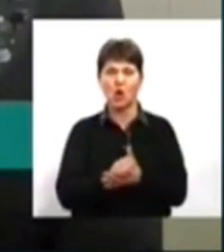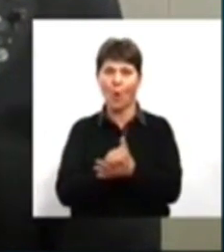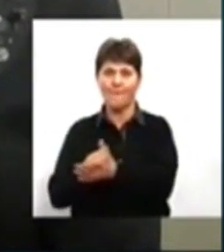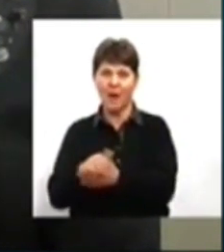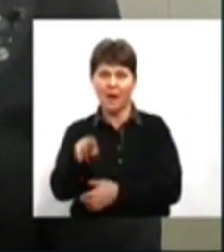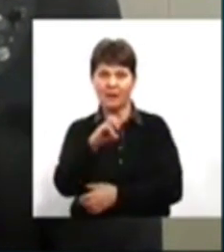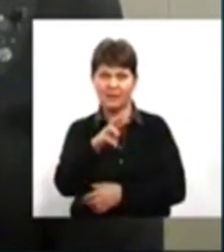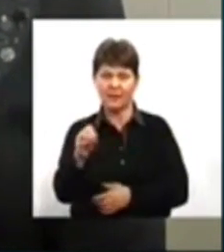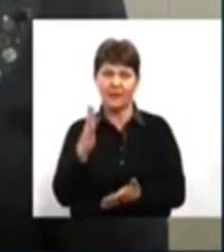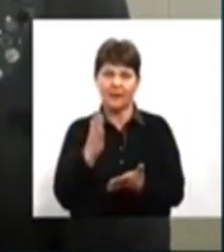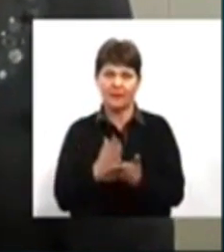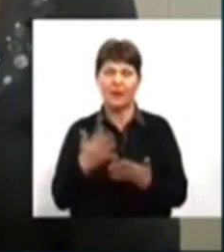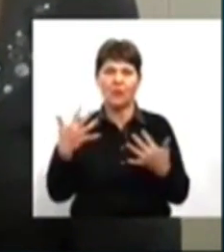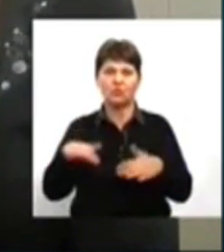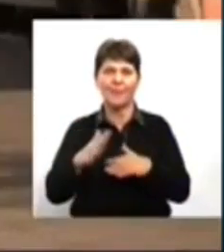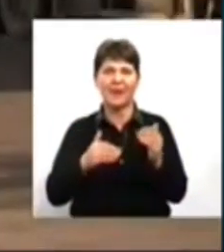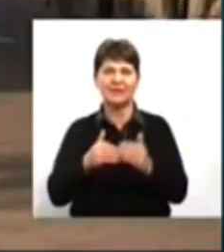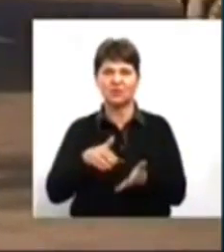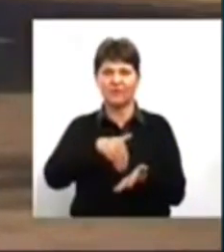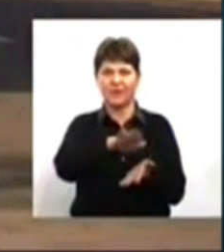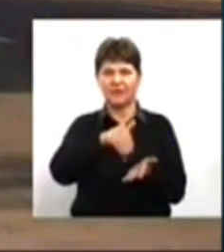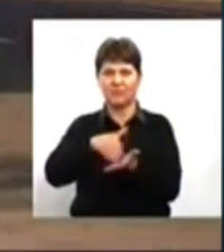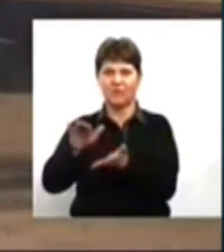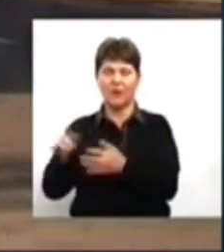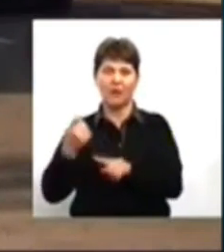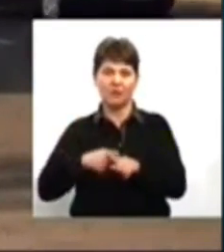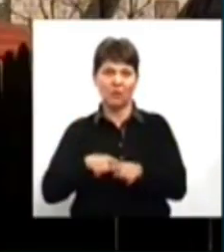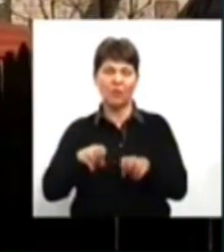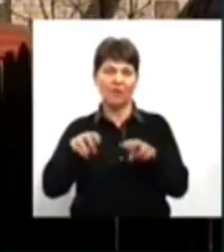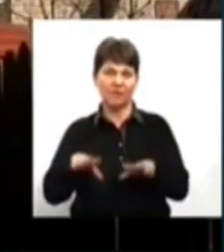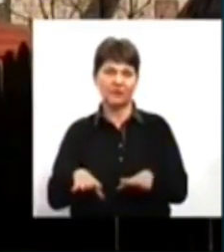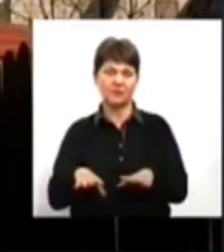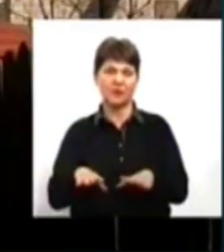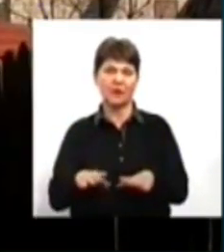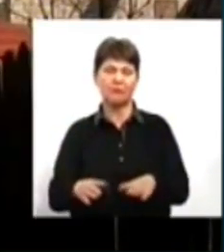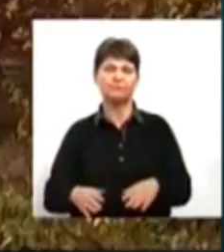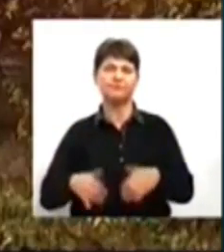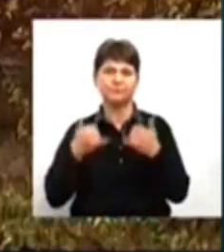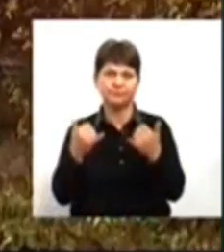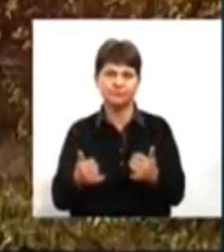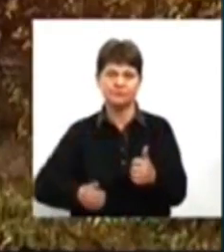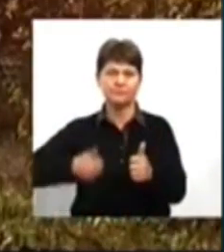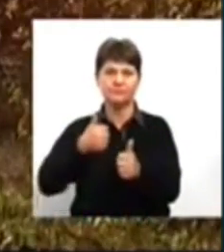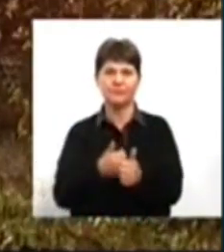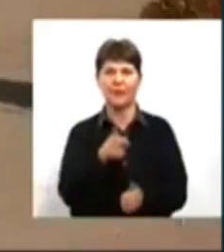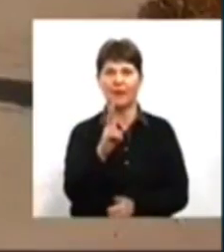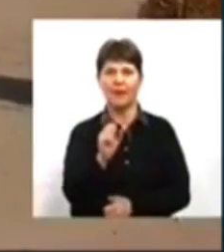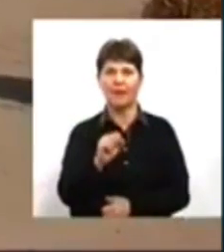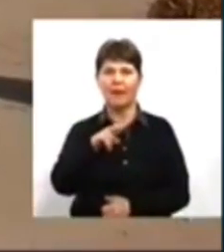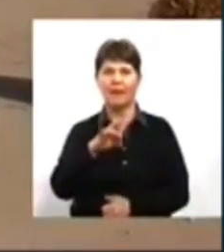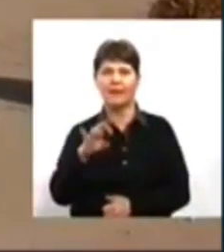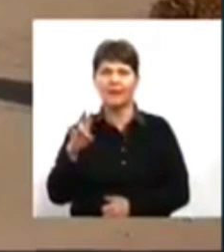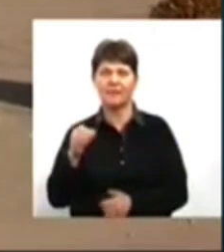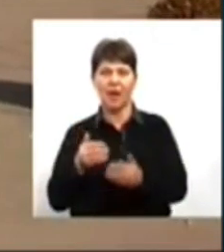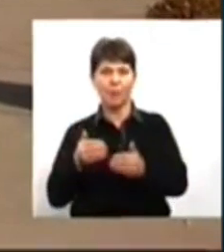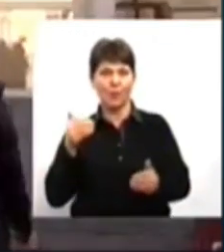громади, всі, практично всі відмовилися. Тому й вирішили пристати на пропозицію на приєднання до Калинівської громади, попередньо провівши